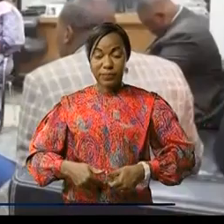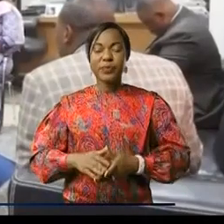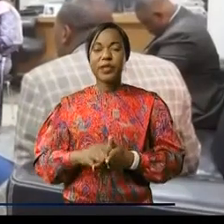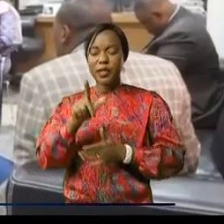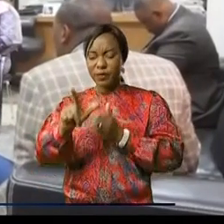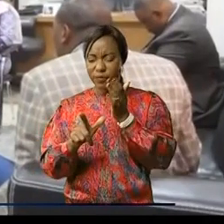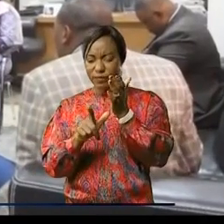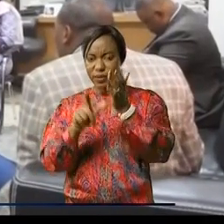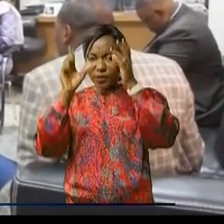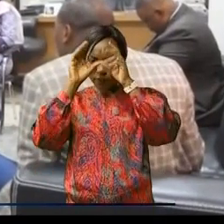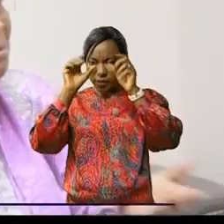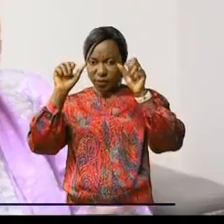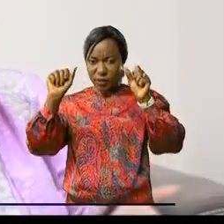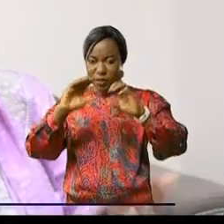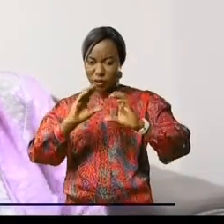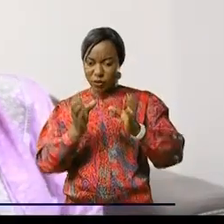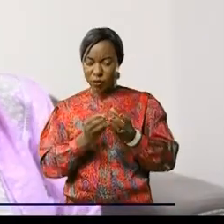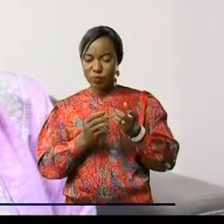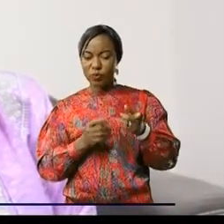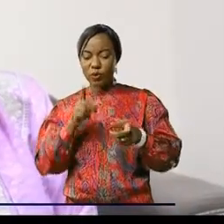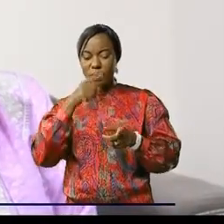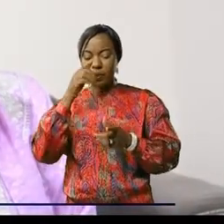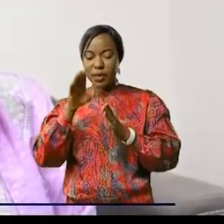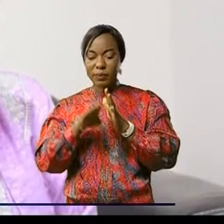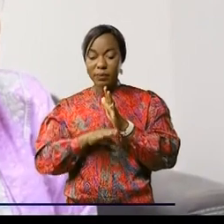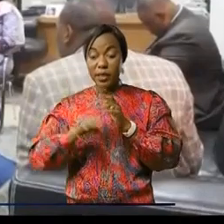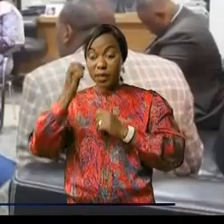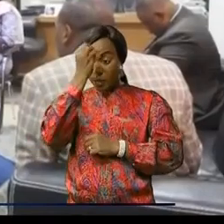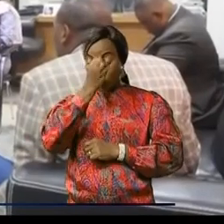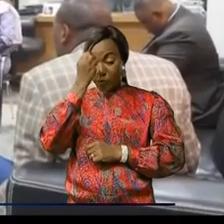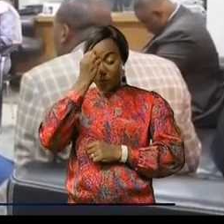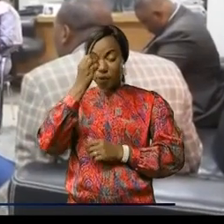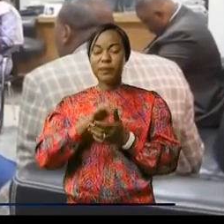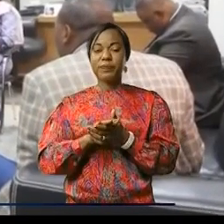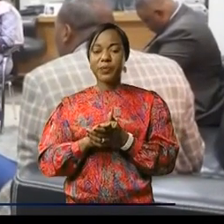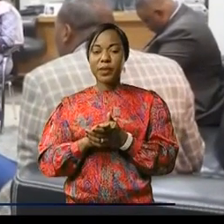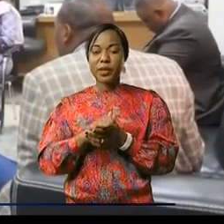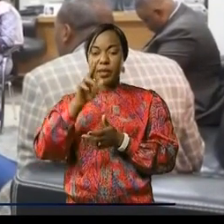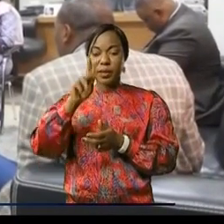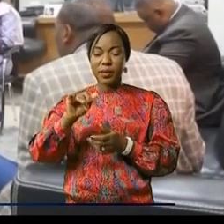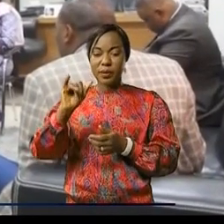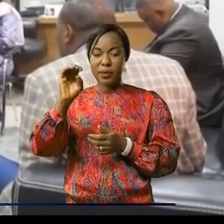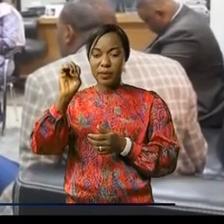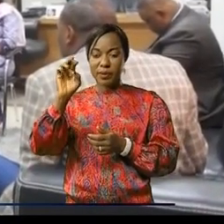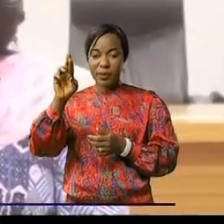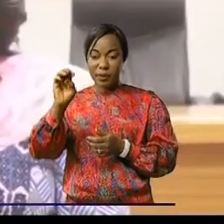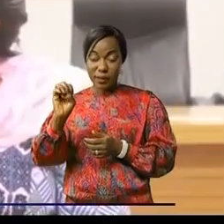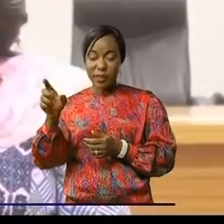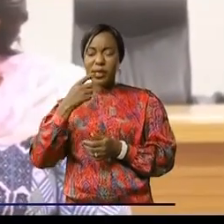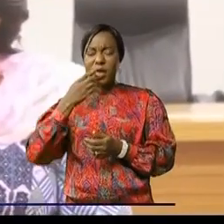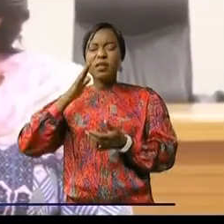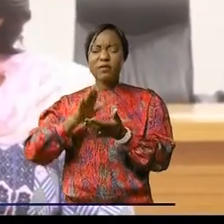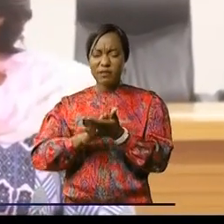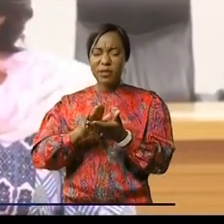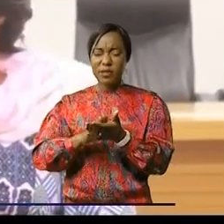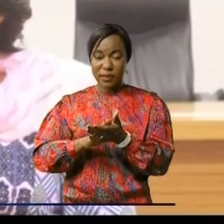-présidente de la Commission des développements au Parlement européen, Pierrette Fontana n'a pas manqué aussi de féliciter Gisèle